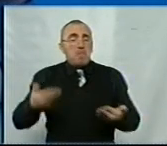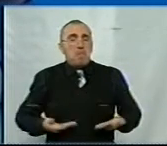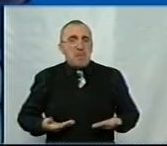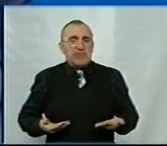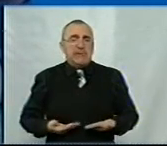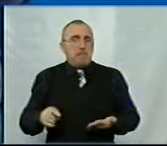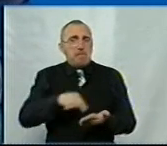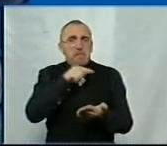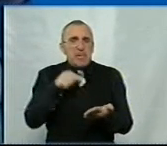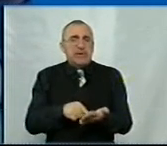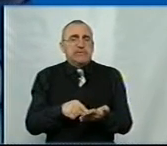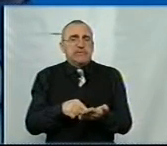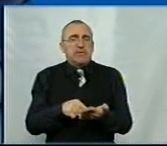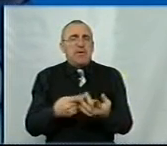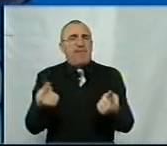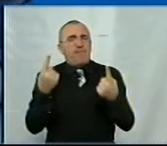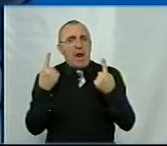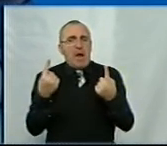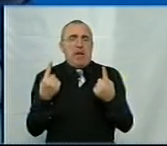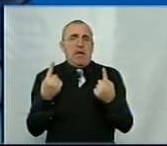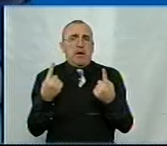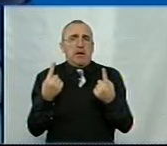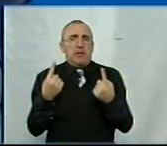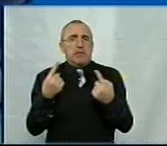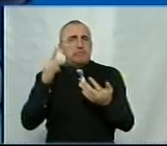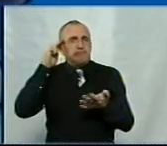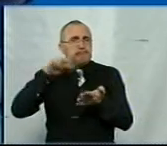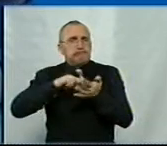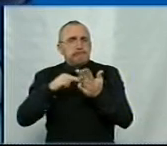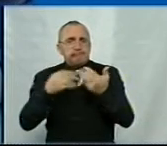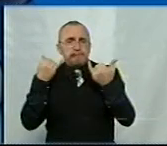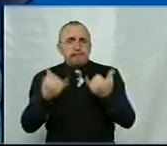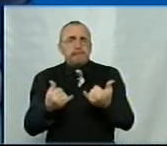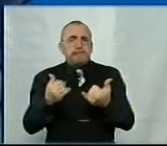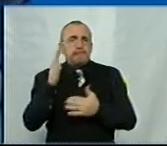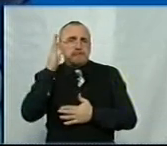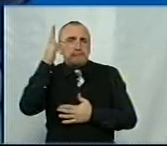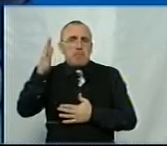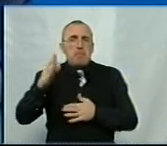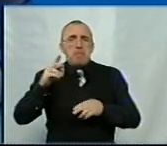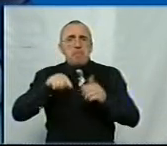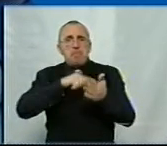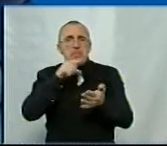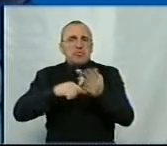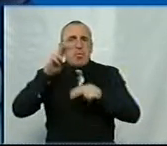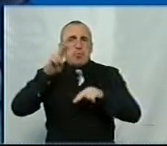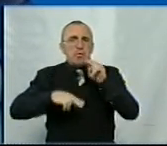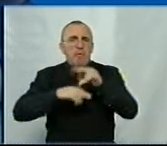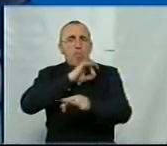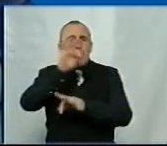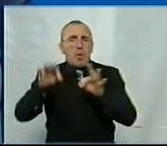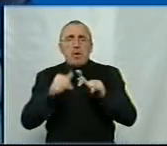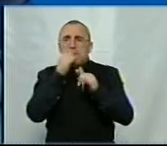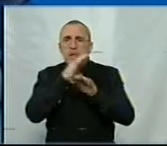великі стратегічні містобудівні проєкти. Їх не